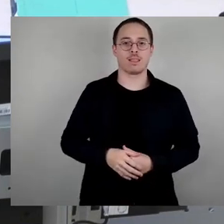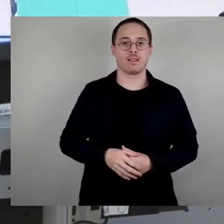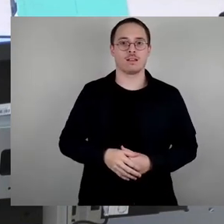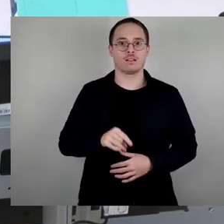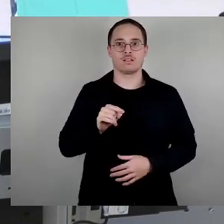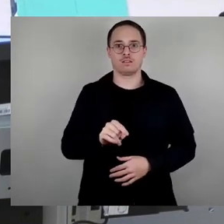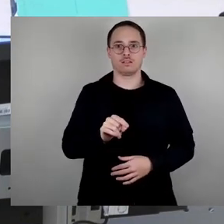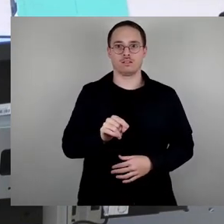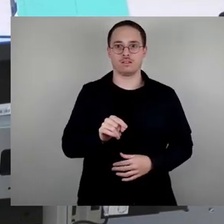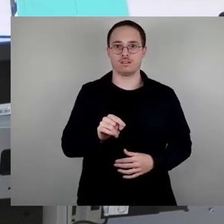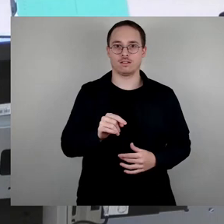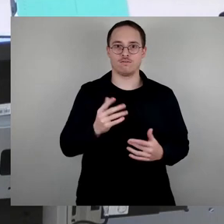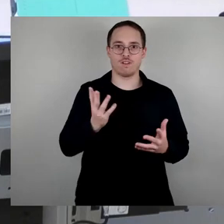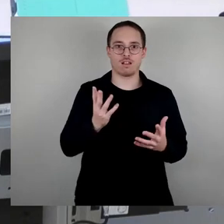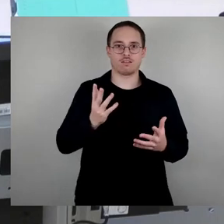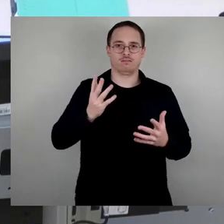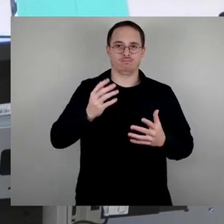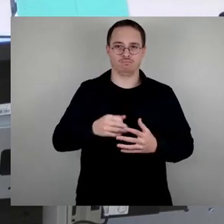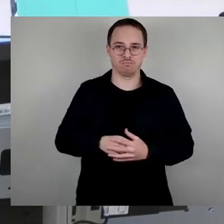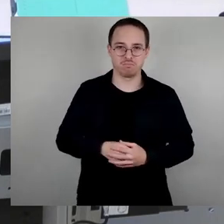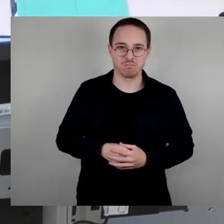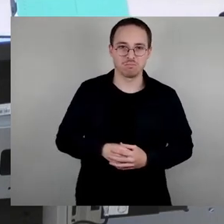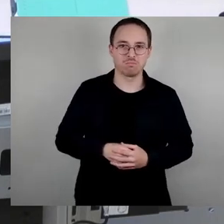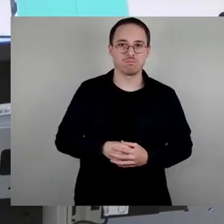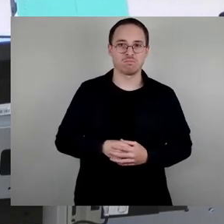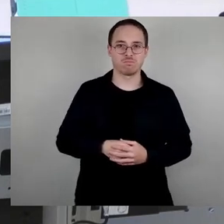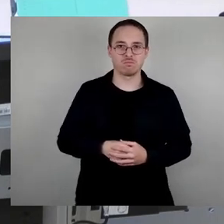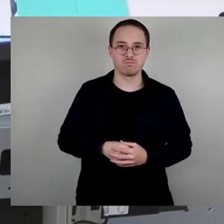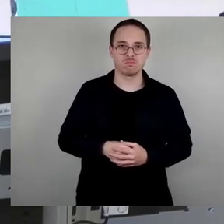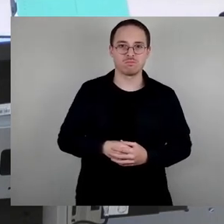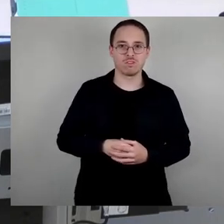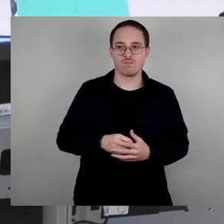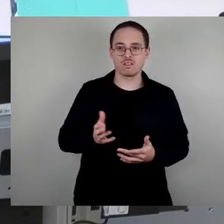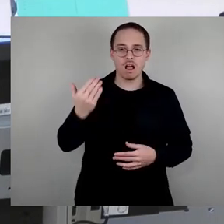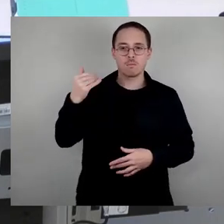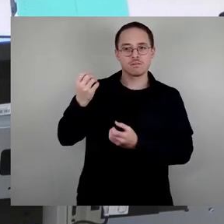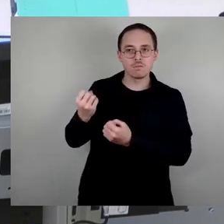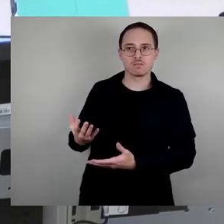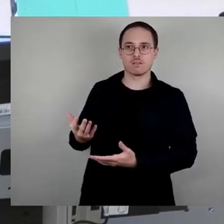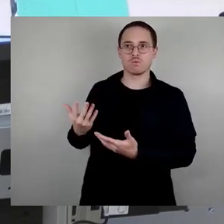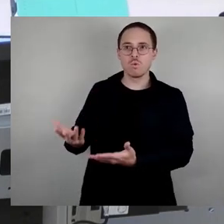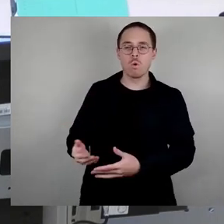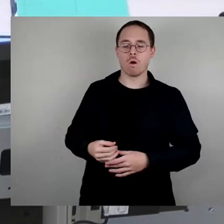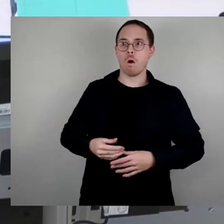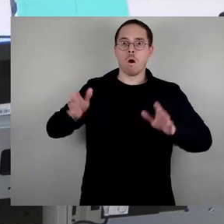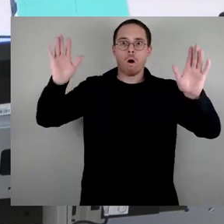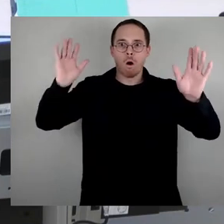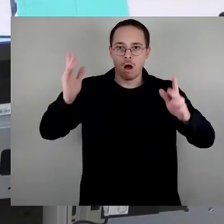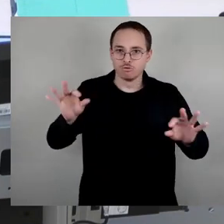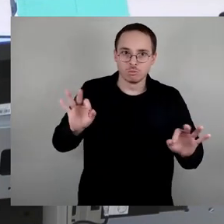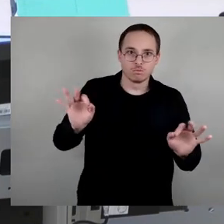Art von Überhöhung dieser Ereignisse nicht oder nicht mehr. Ich kann die Trauer